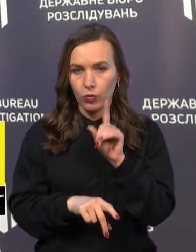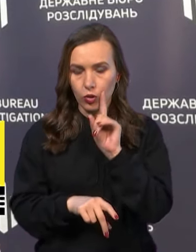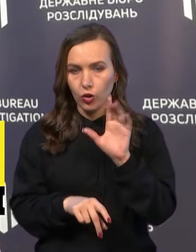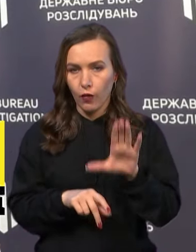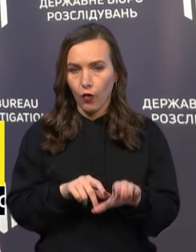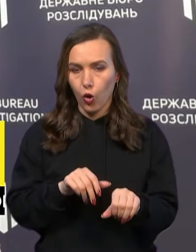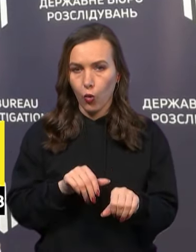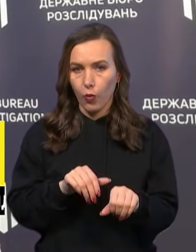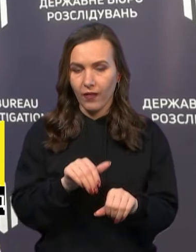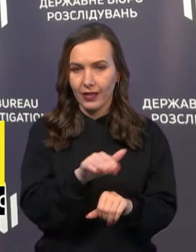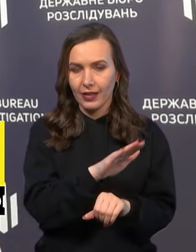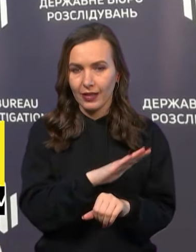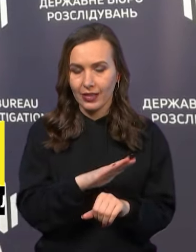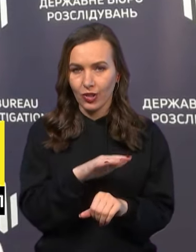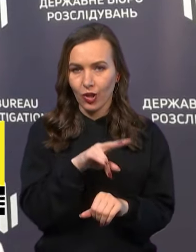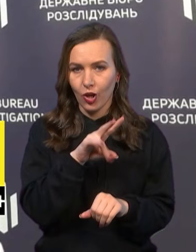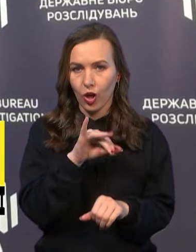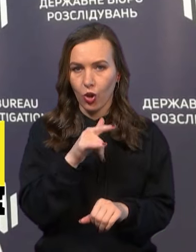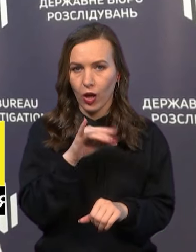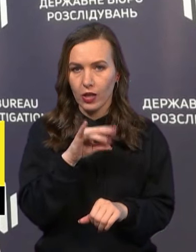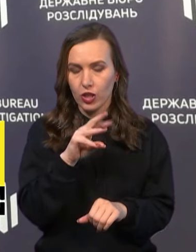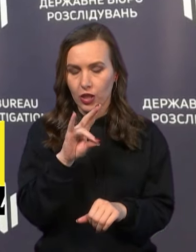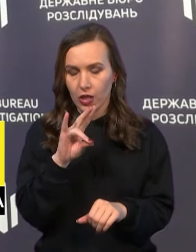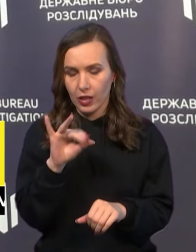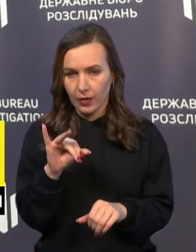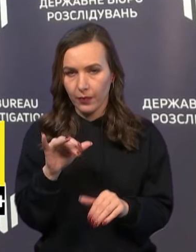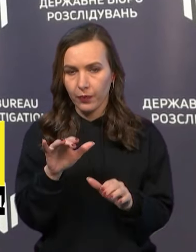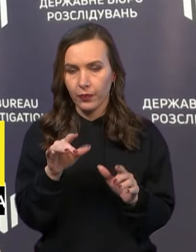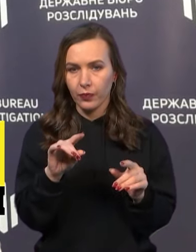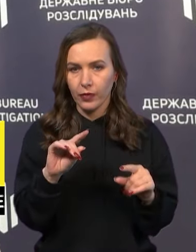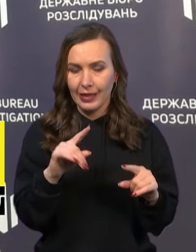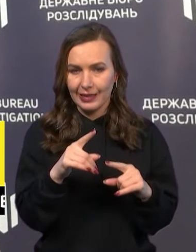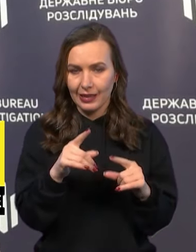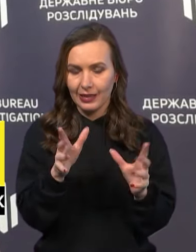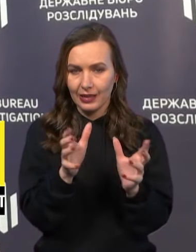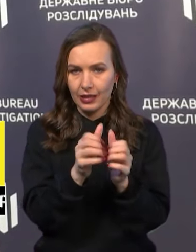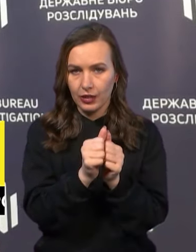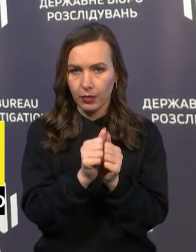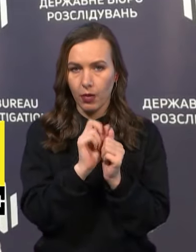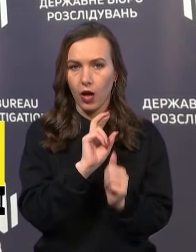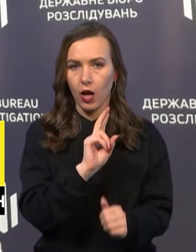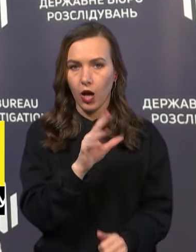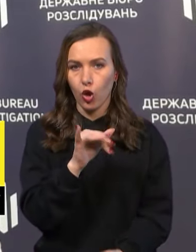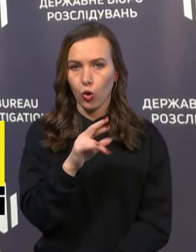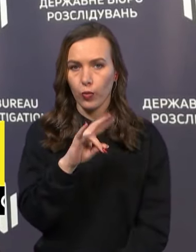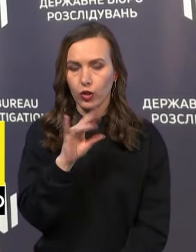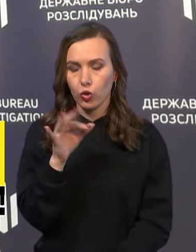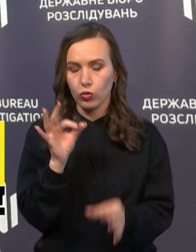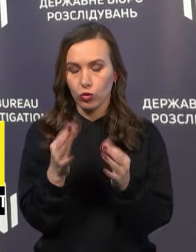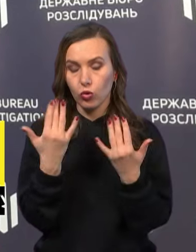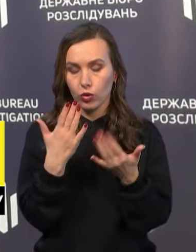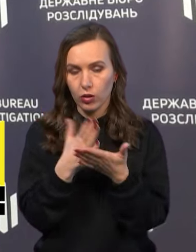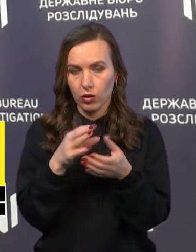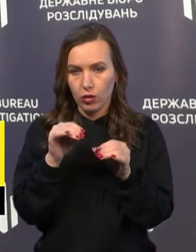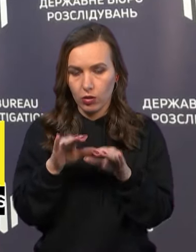територію Луганщини, але його затримали у Куп'янську. І суд вже виніс вирок,